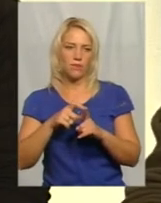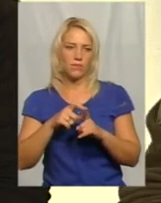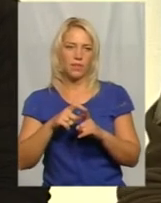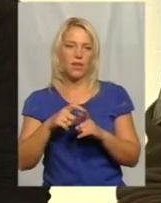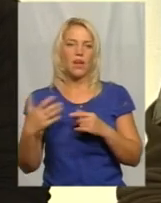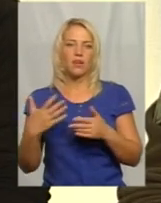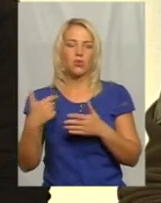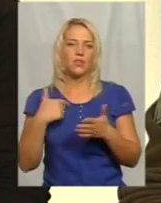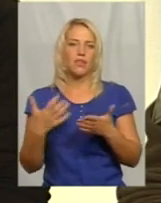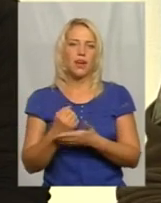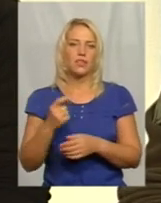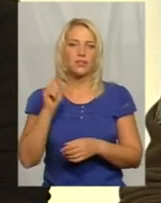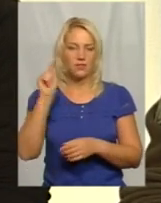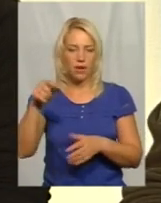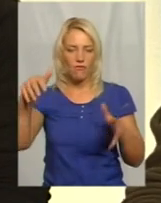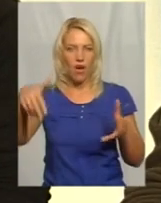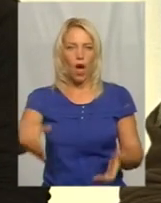який я знаходив там, в окоп.